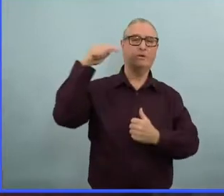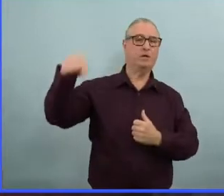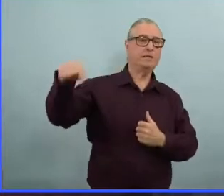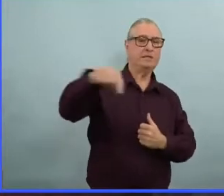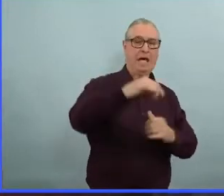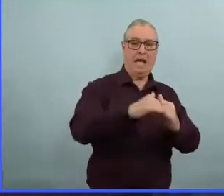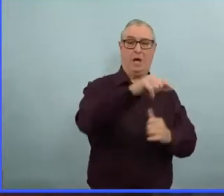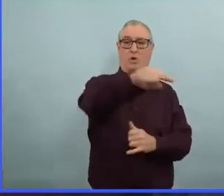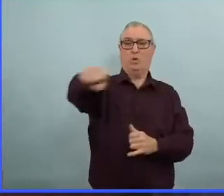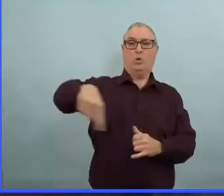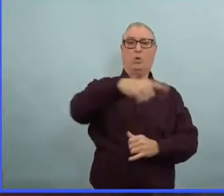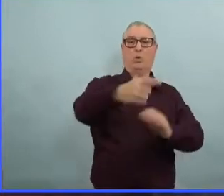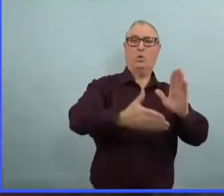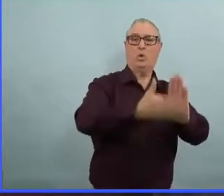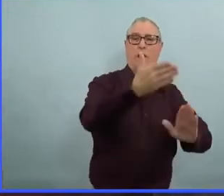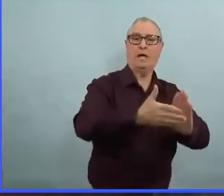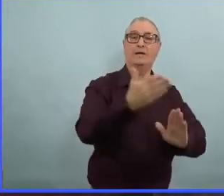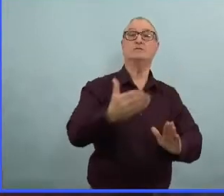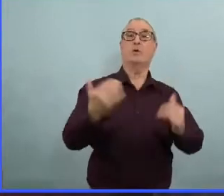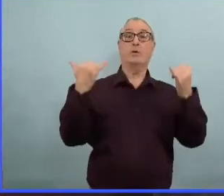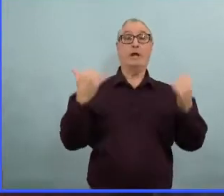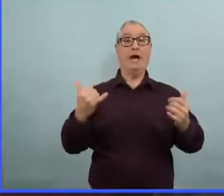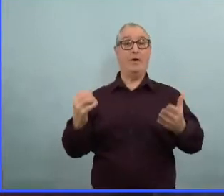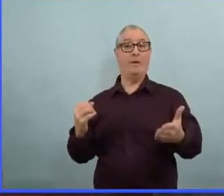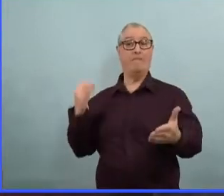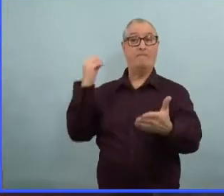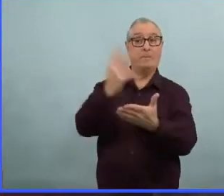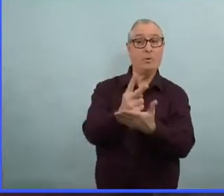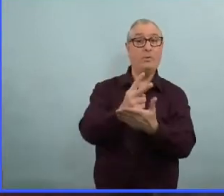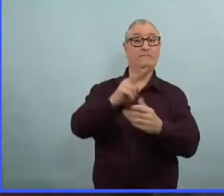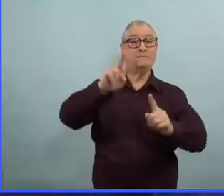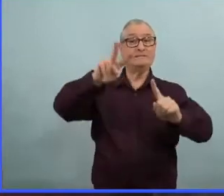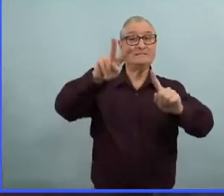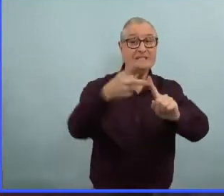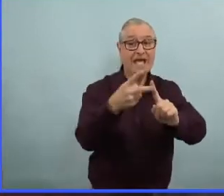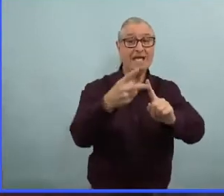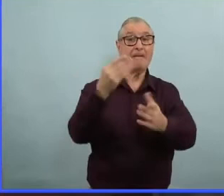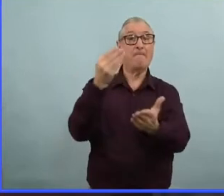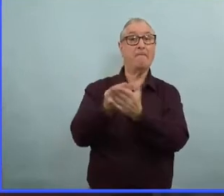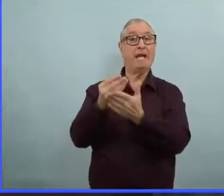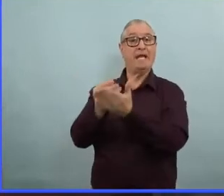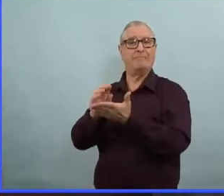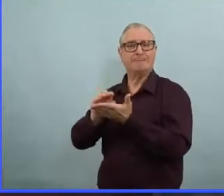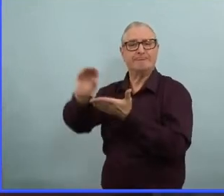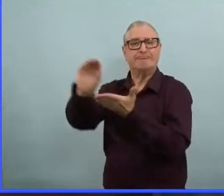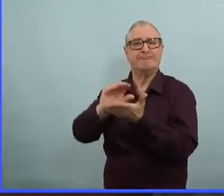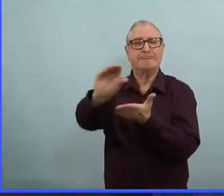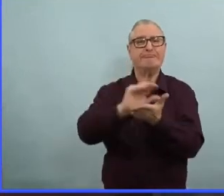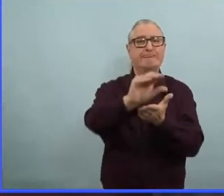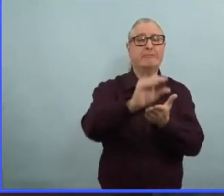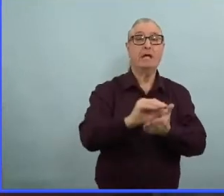qui ont été approuvées auparavant et qui sont affectées par les ordres de santé publique à partir du 31 janvier.